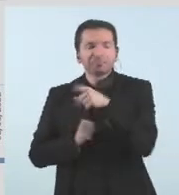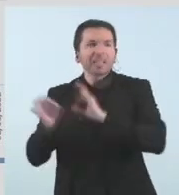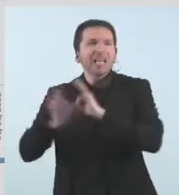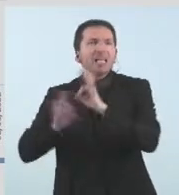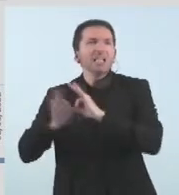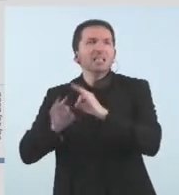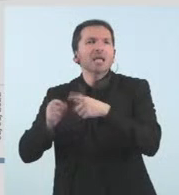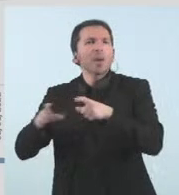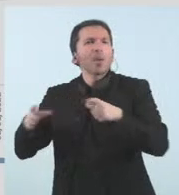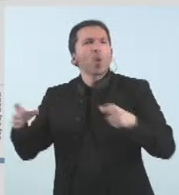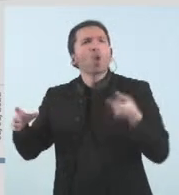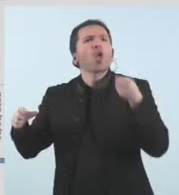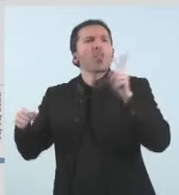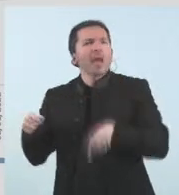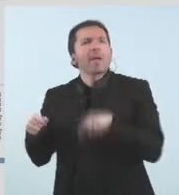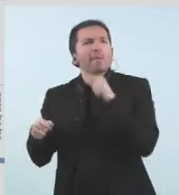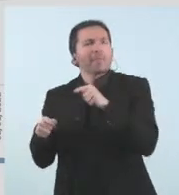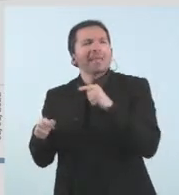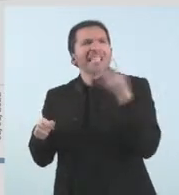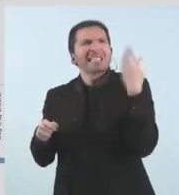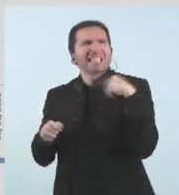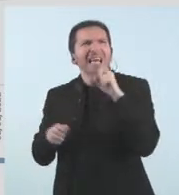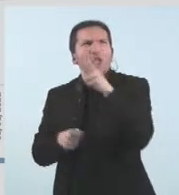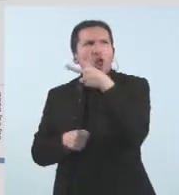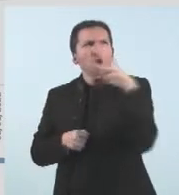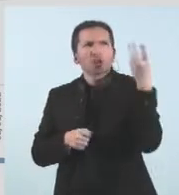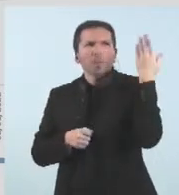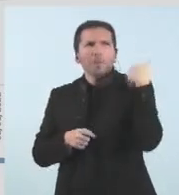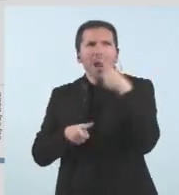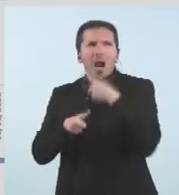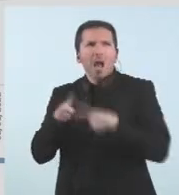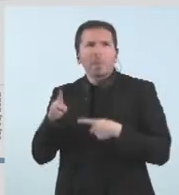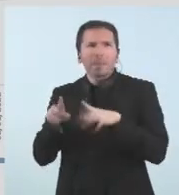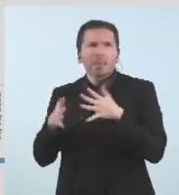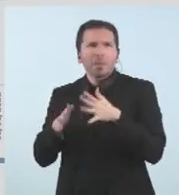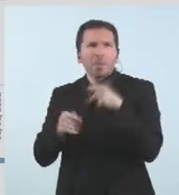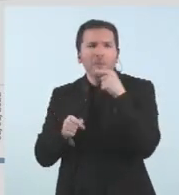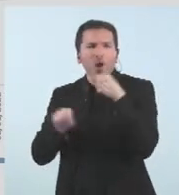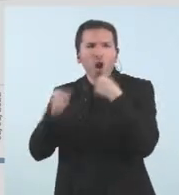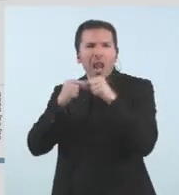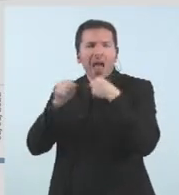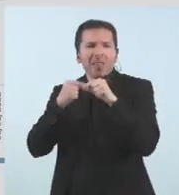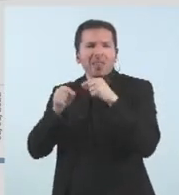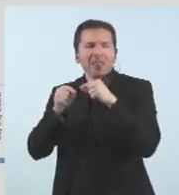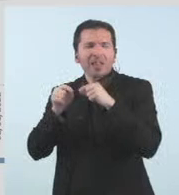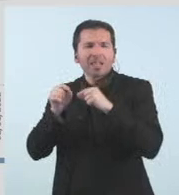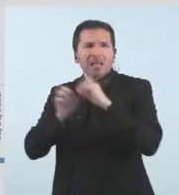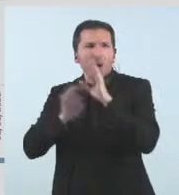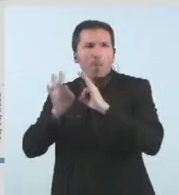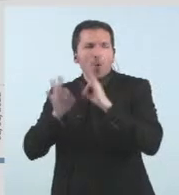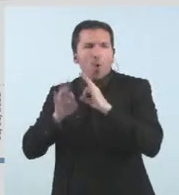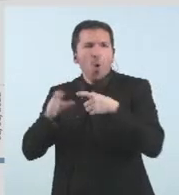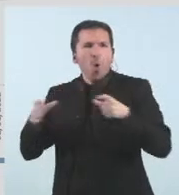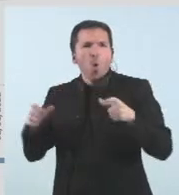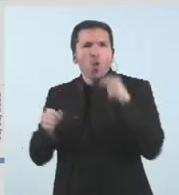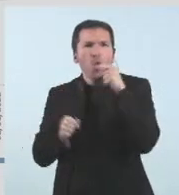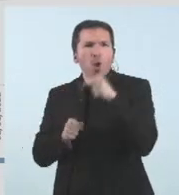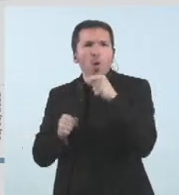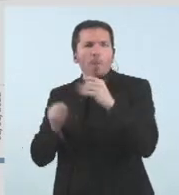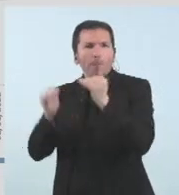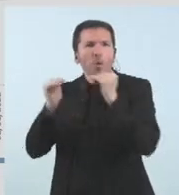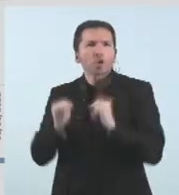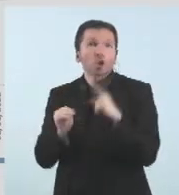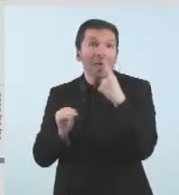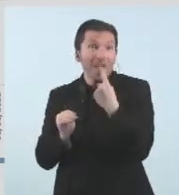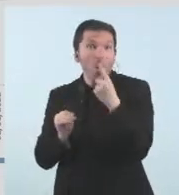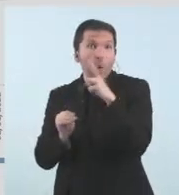que també estàvem, portàvem ja dues setmanes i mitja amb la taxa de reproducció per sota 1, des del dia 12 de desembre, i